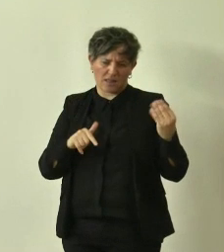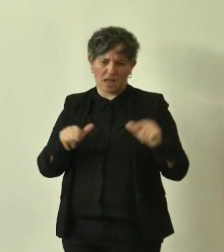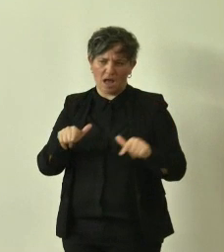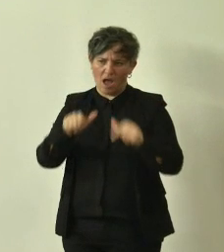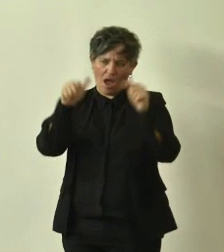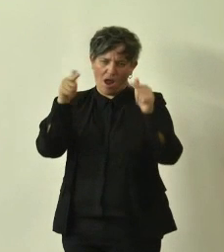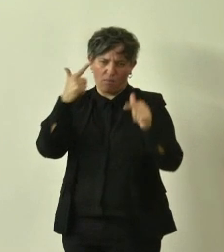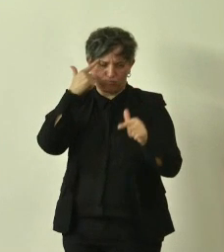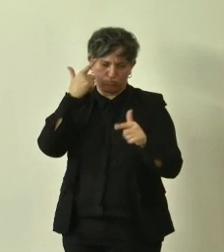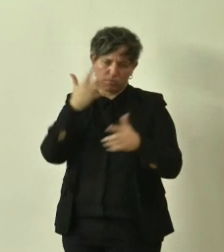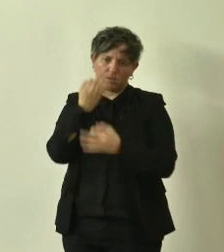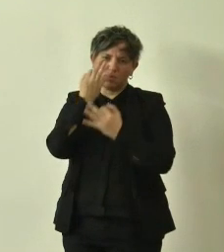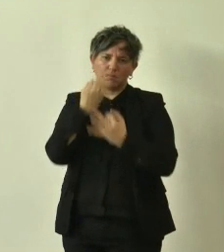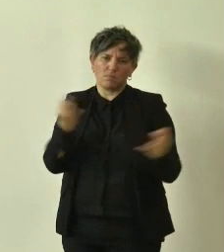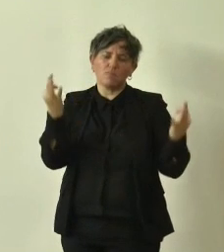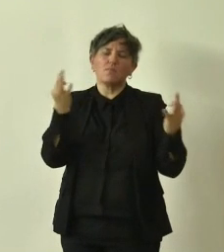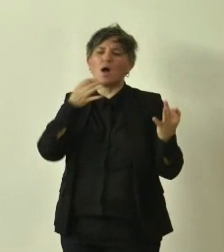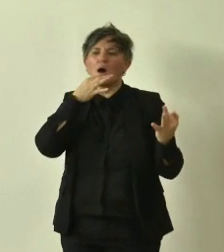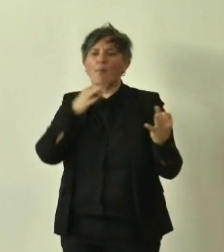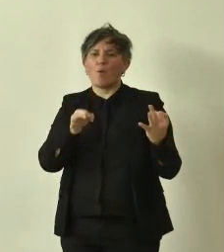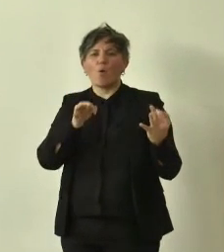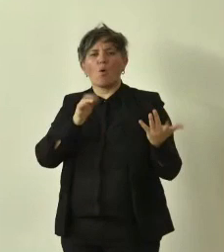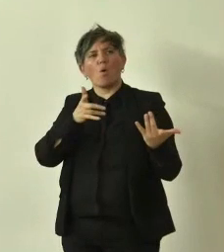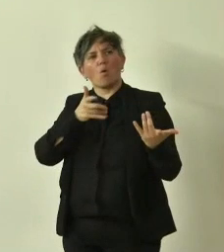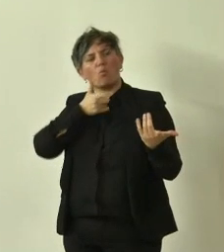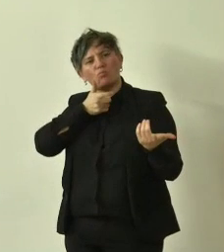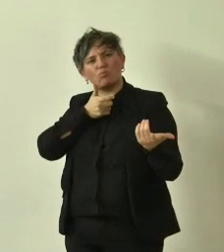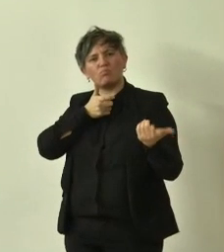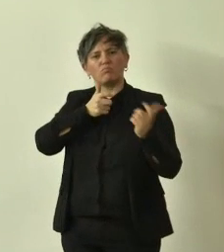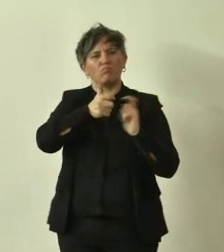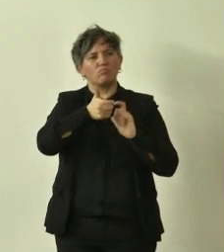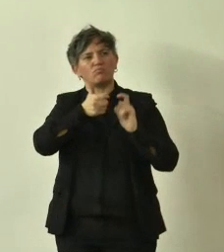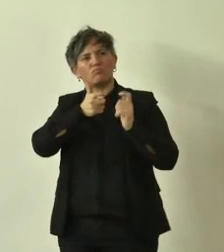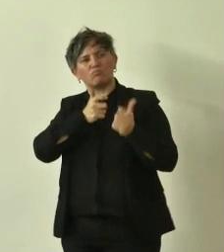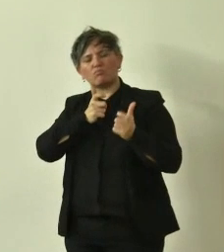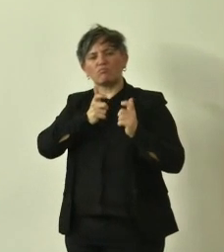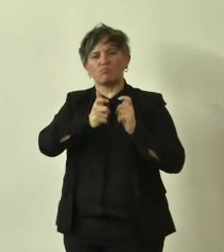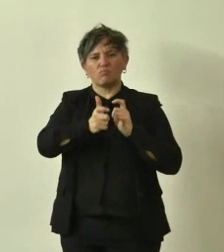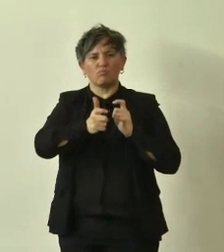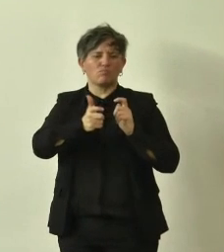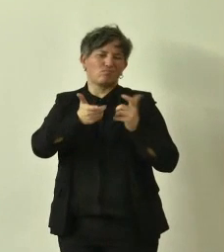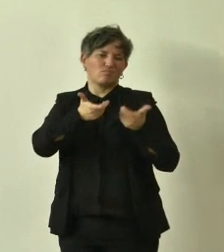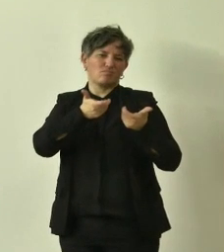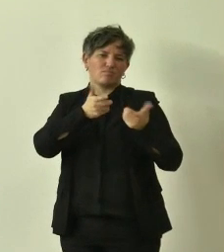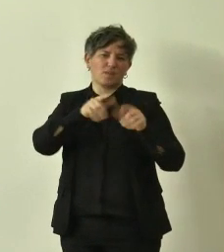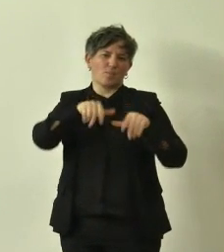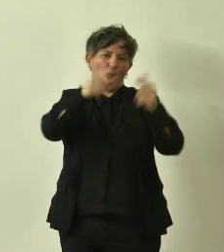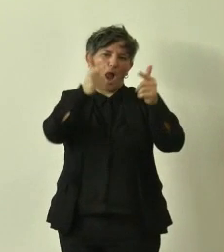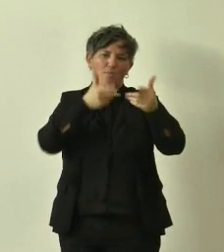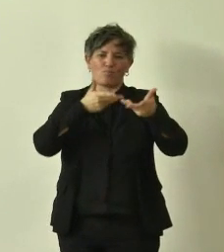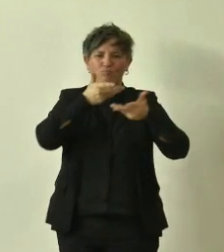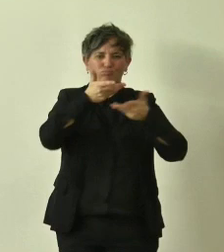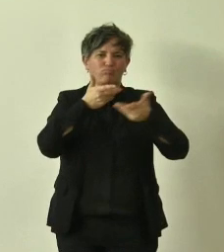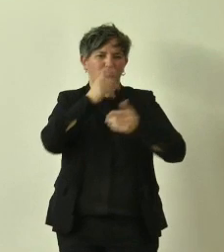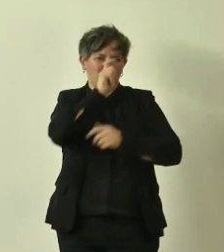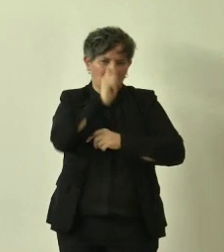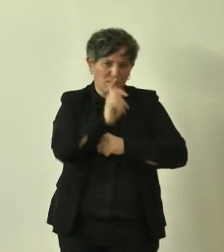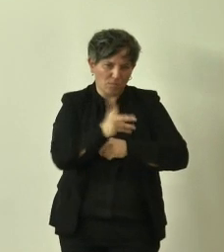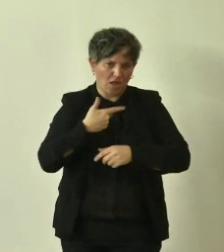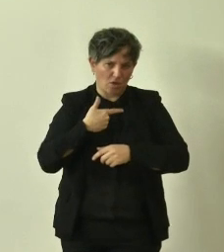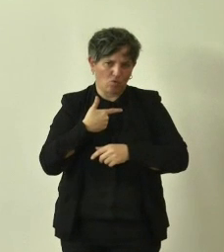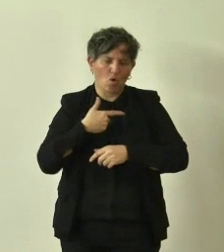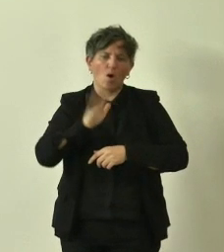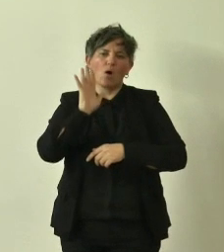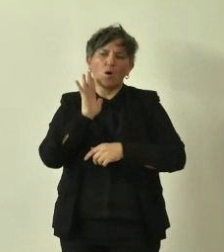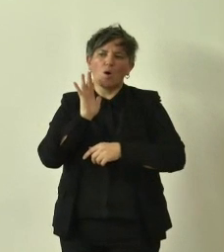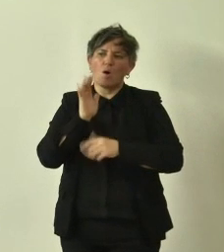evolute ci permettono di rapportarci a loro in un modo rispettoso e quello che manca forse è